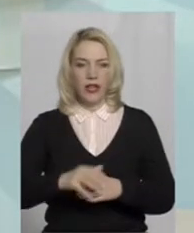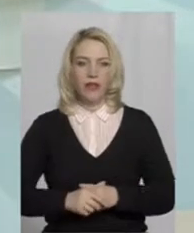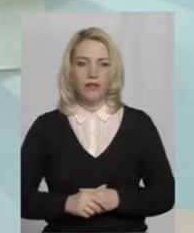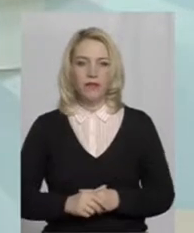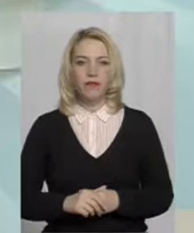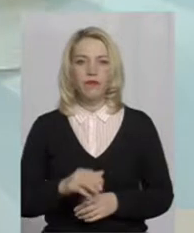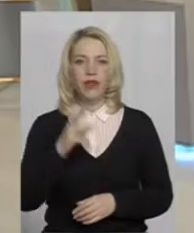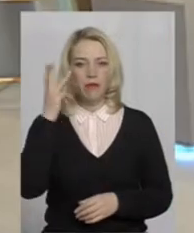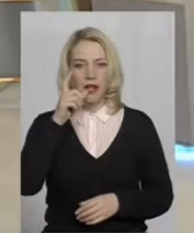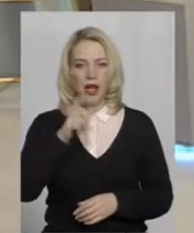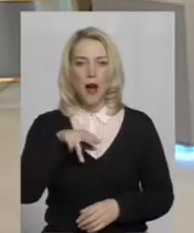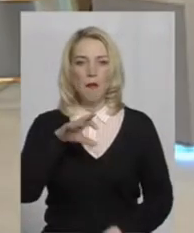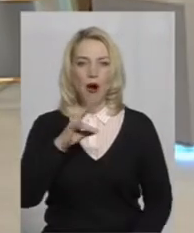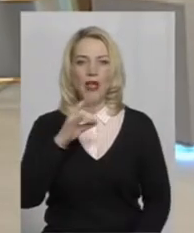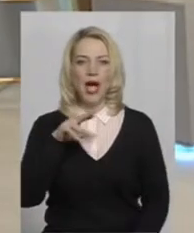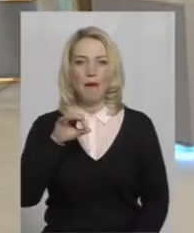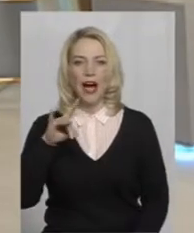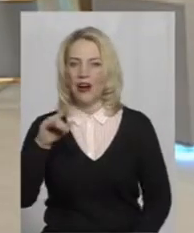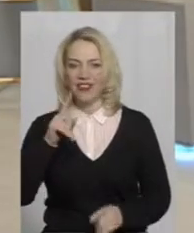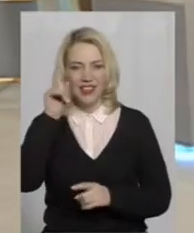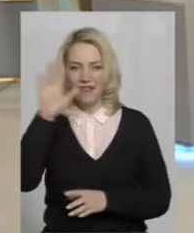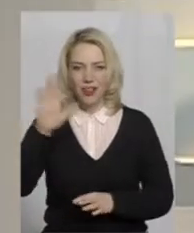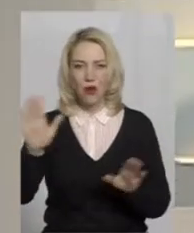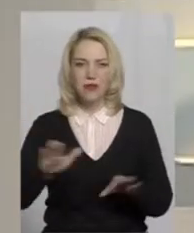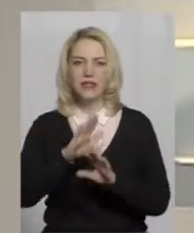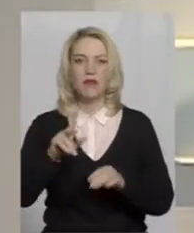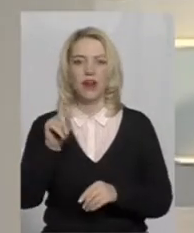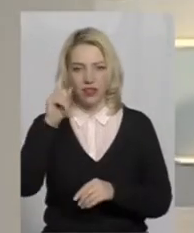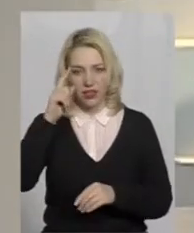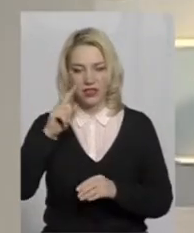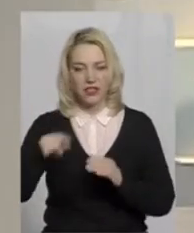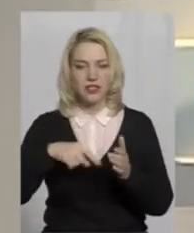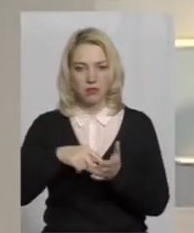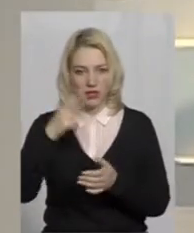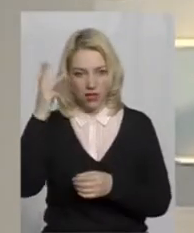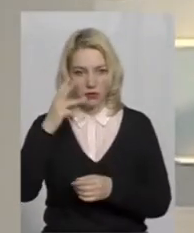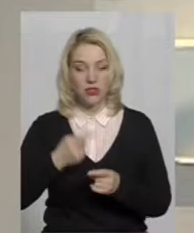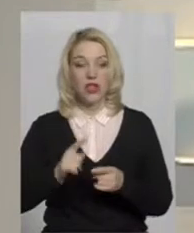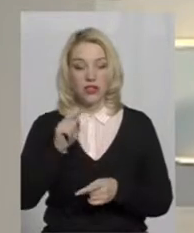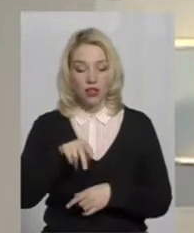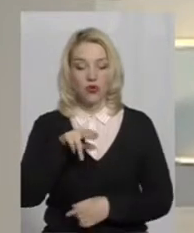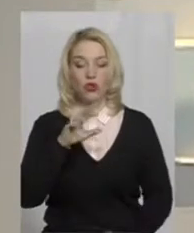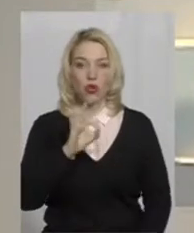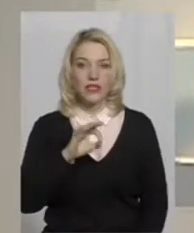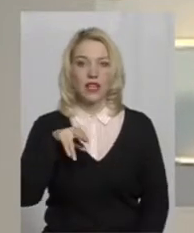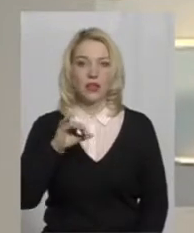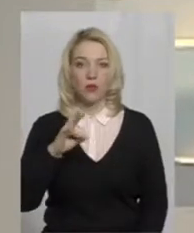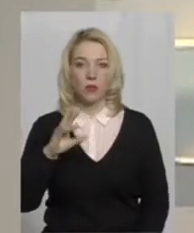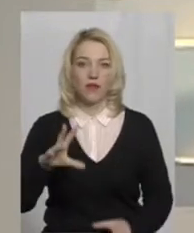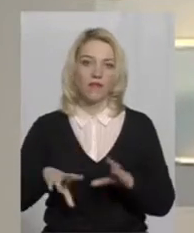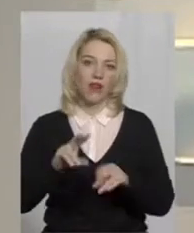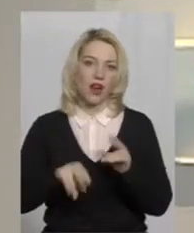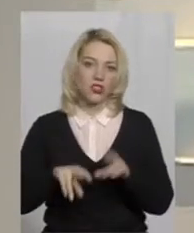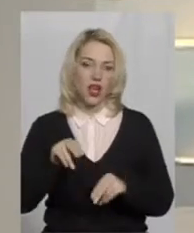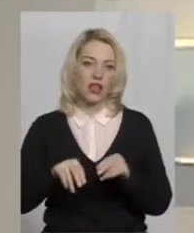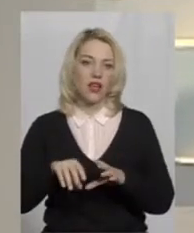Хмельничанин Олександр Пономарьов – це не той відомий співак, родом із Хмельницького. Так от, Олександр Пономарьов вважає вибори одним